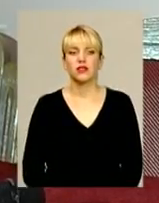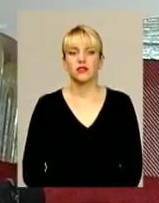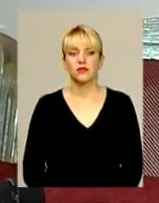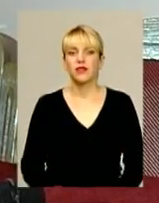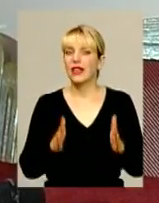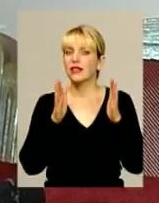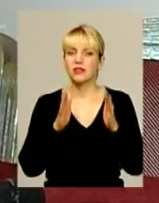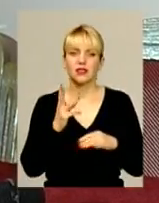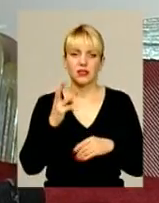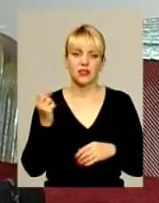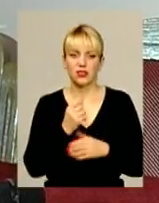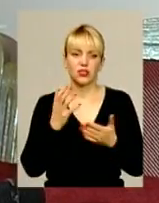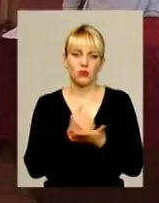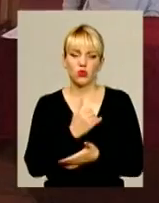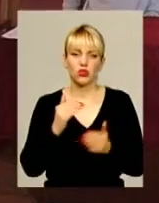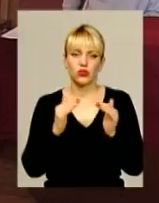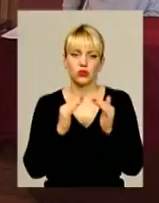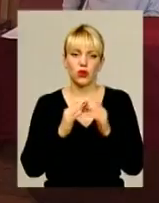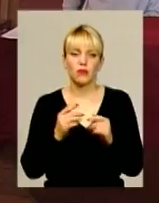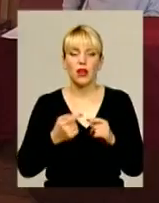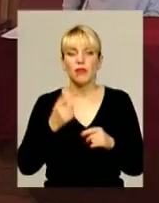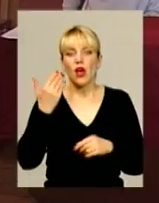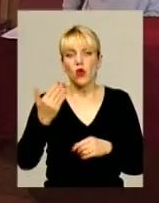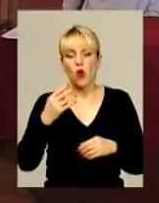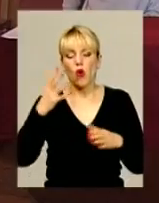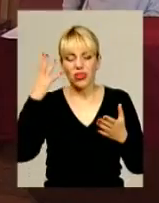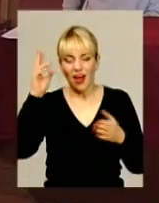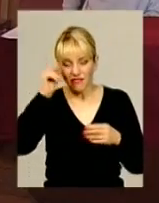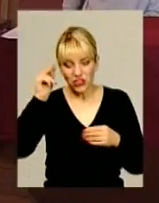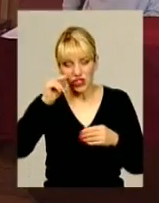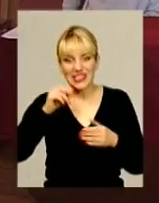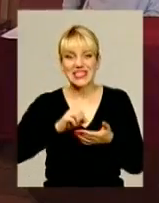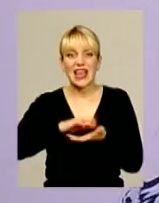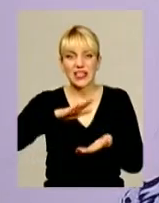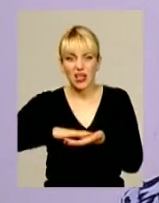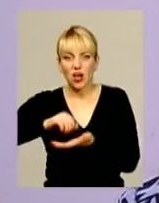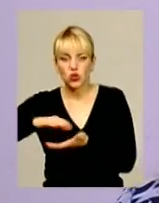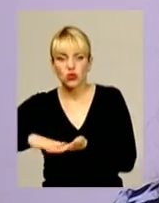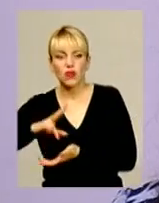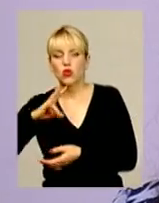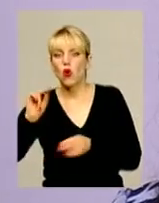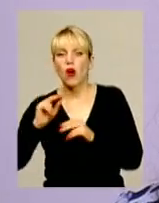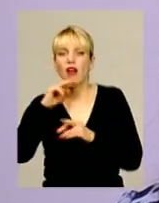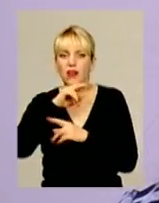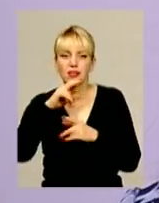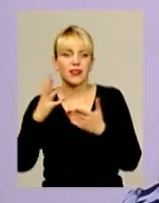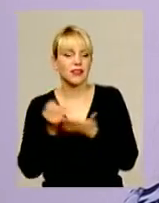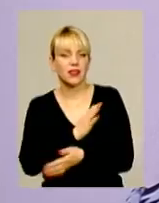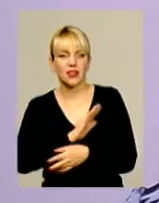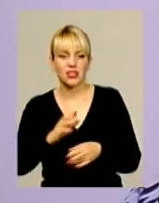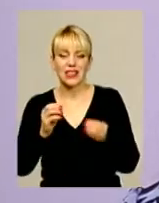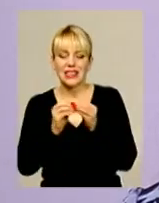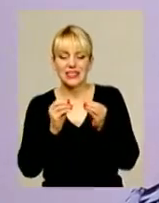тільки три тижні вийшло вдома». Його навчилися діагностувати, та ліки від нього і досі не знайшли. І дотепер із десяти